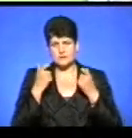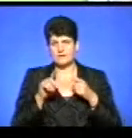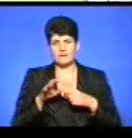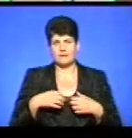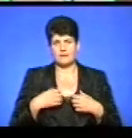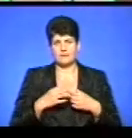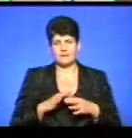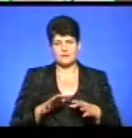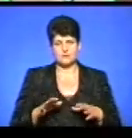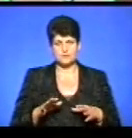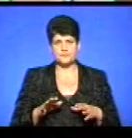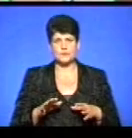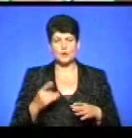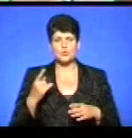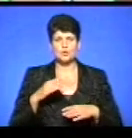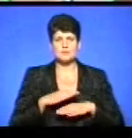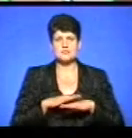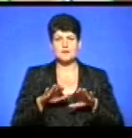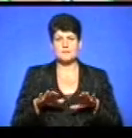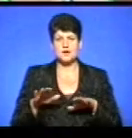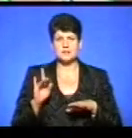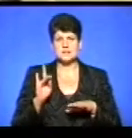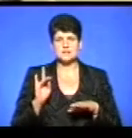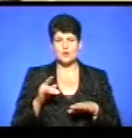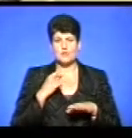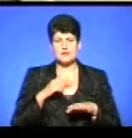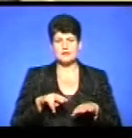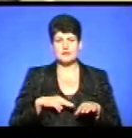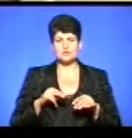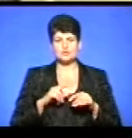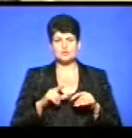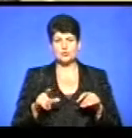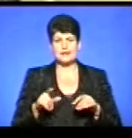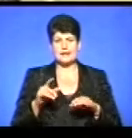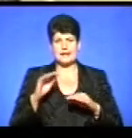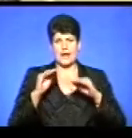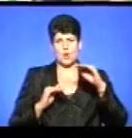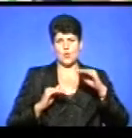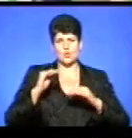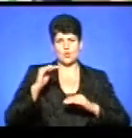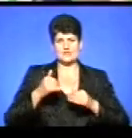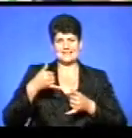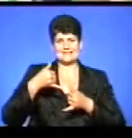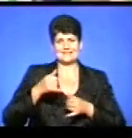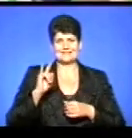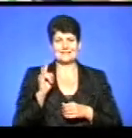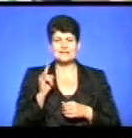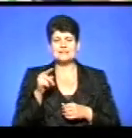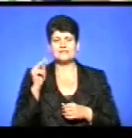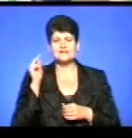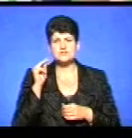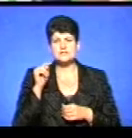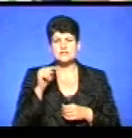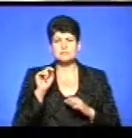не так страшно. Одномісні парти і стільці, каже директор школи Лариса Пастух, регулюються під зріст дитини. Навчатися за ними